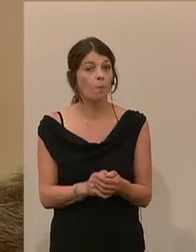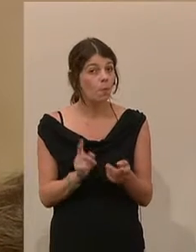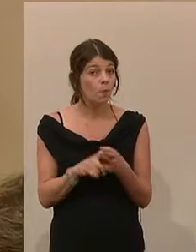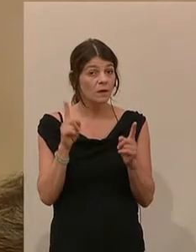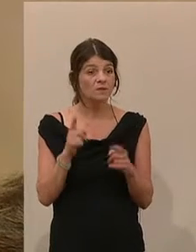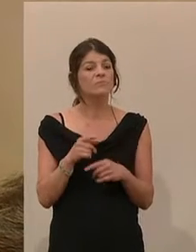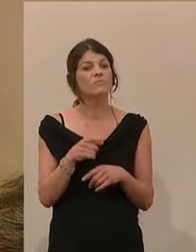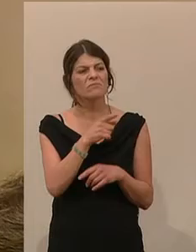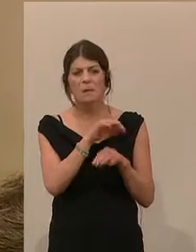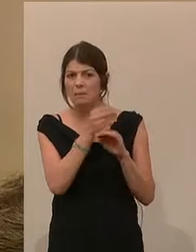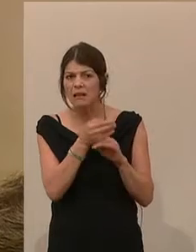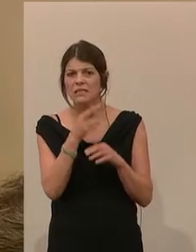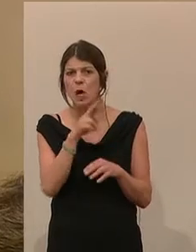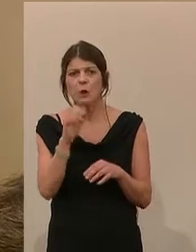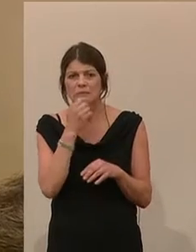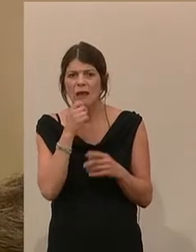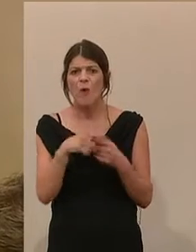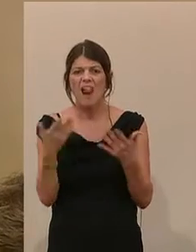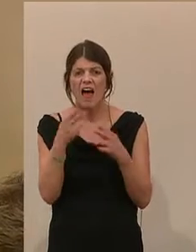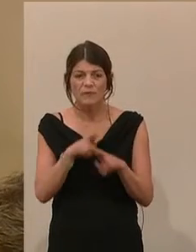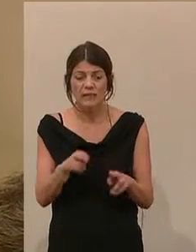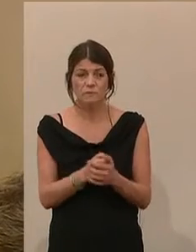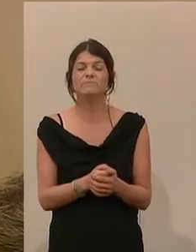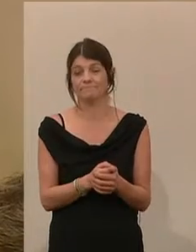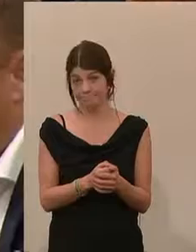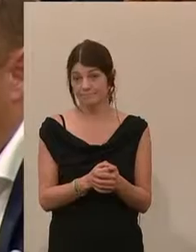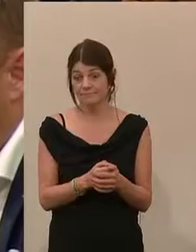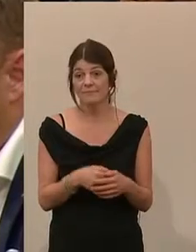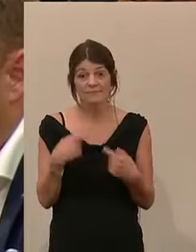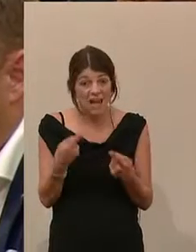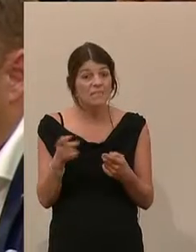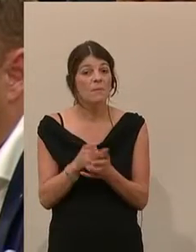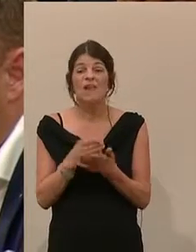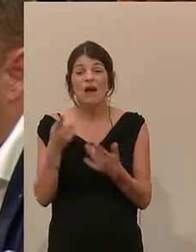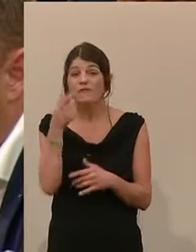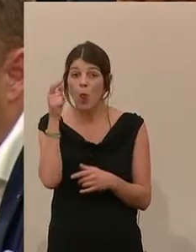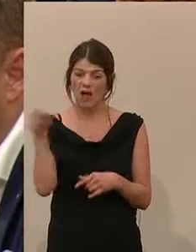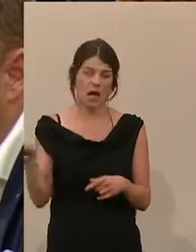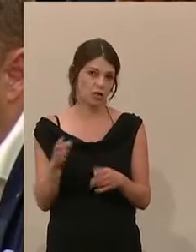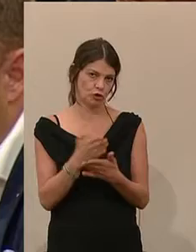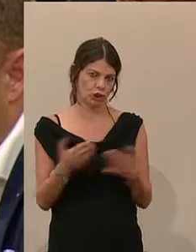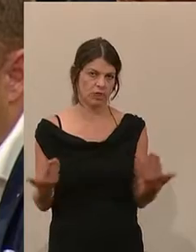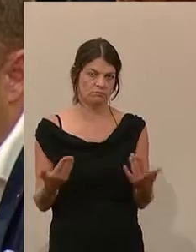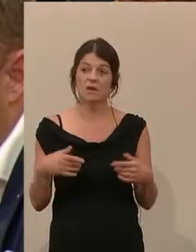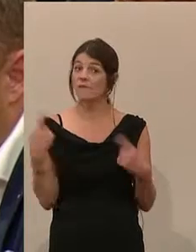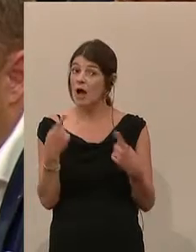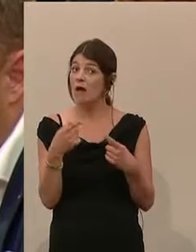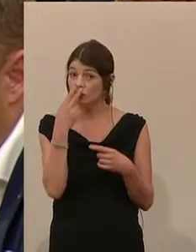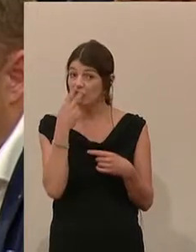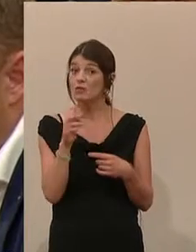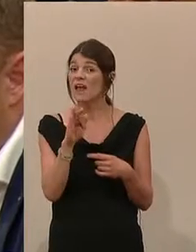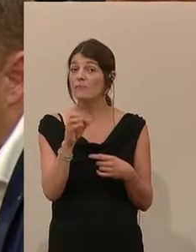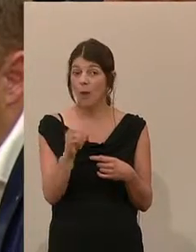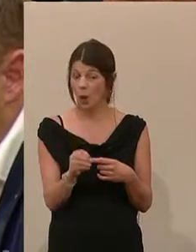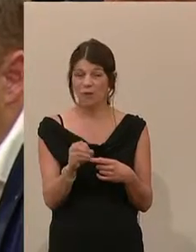an Pilz, Rossmann und Leichtfried, der Souverän wird das nächste Mal entscheiden, wo die FPÖ stehen wird.